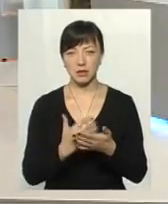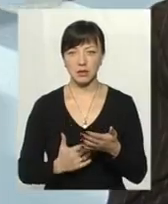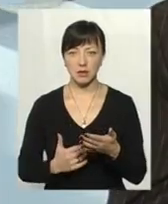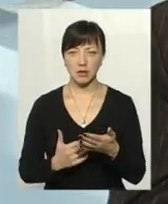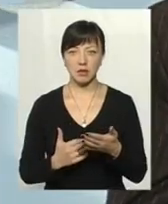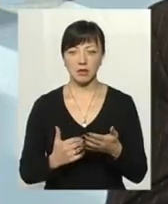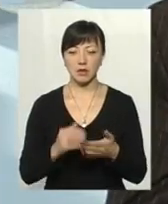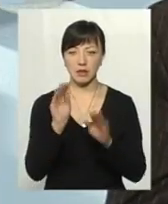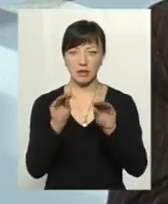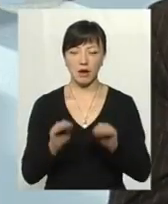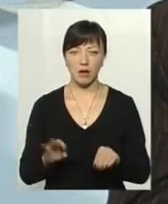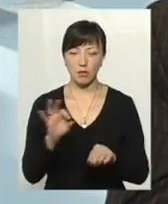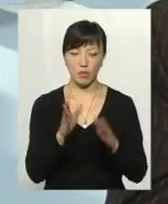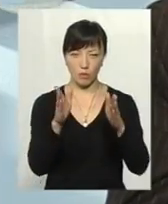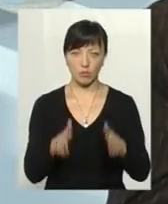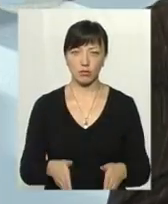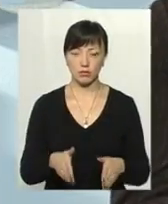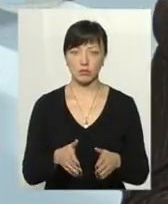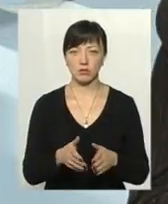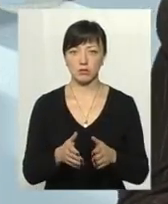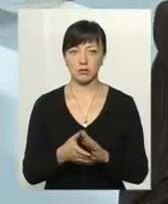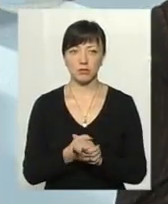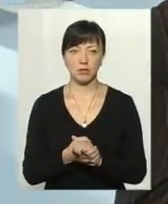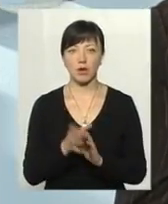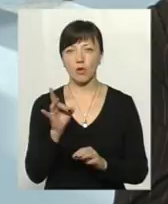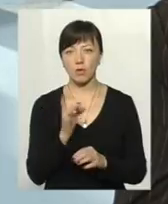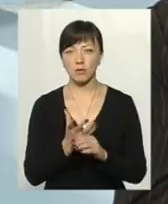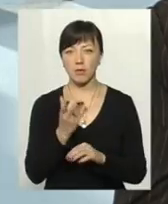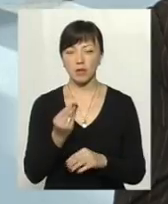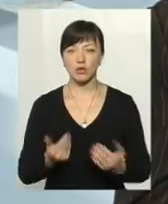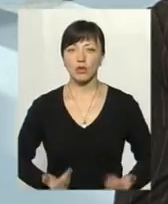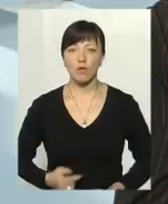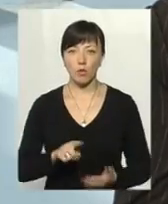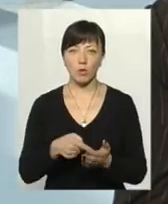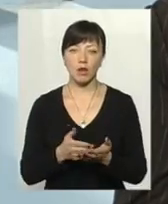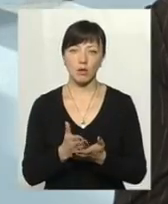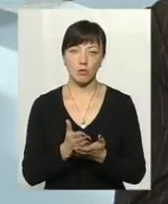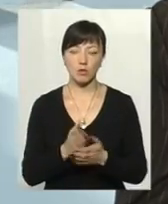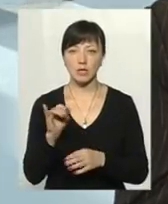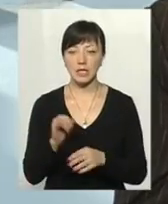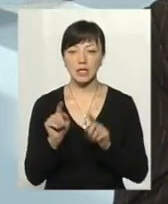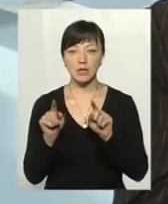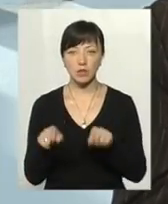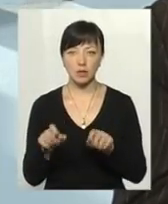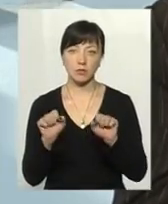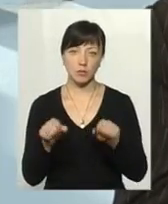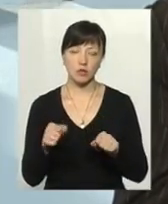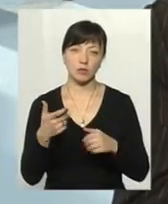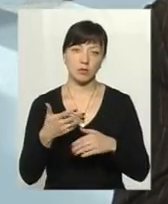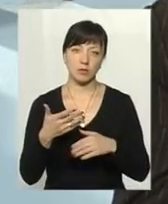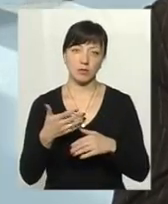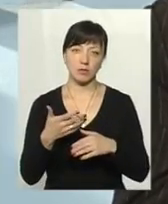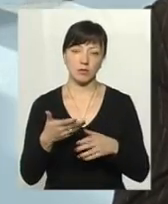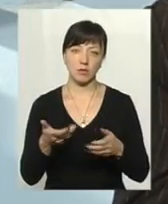стосово дані про розмір плати за житло у комунальні послуги. І тільки тоді ми зрозуміли, що ми